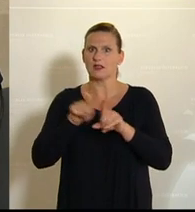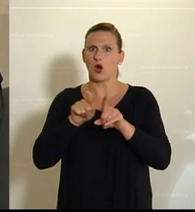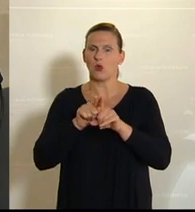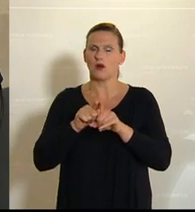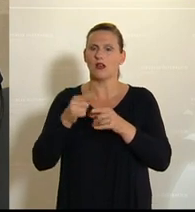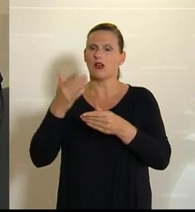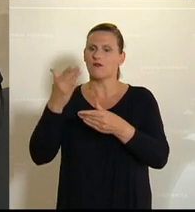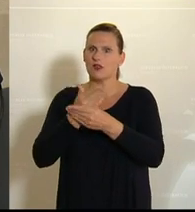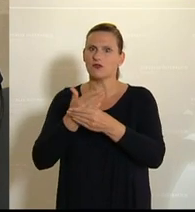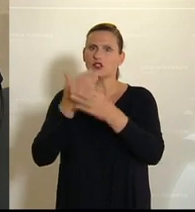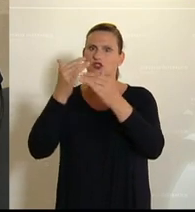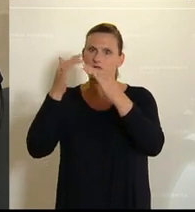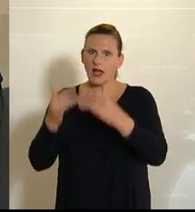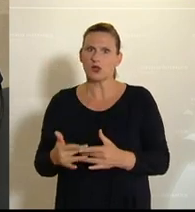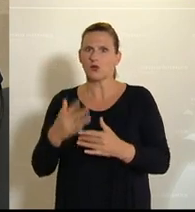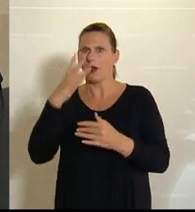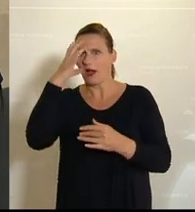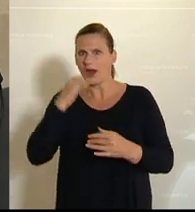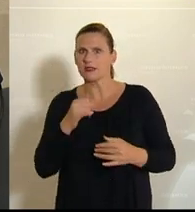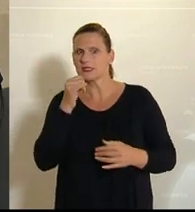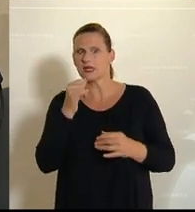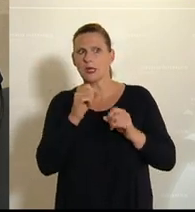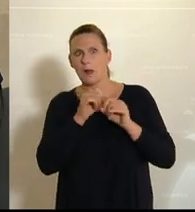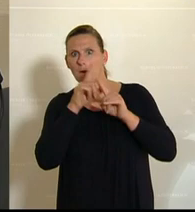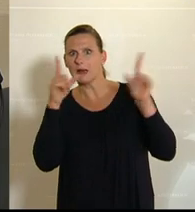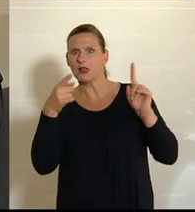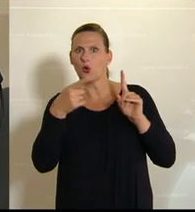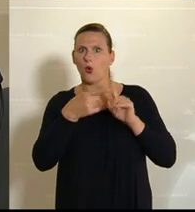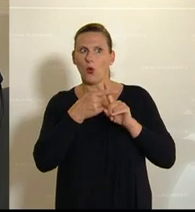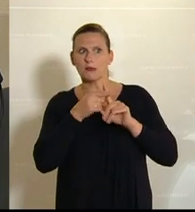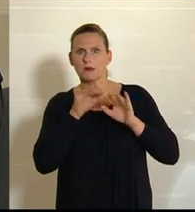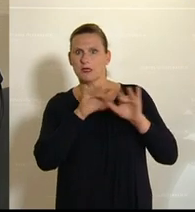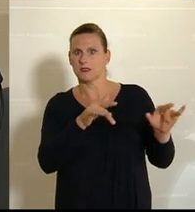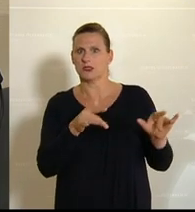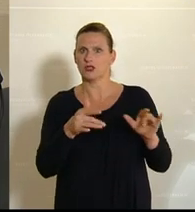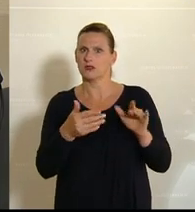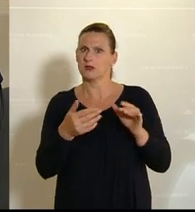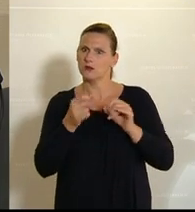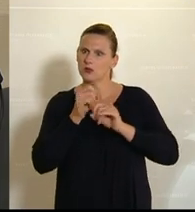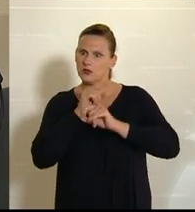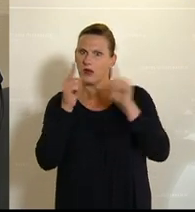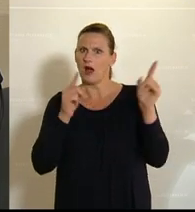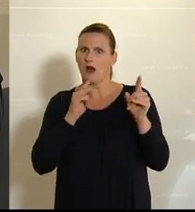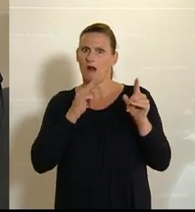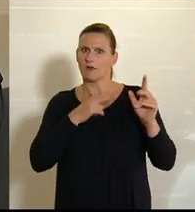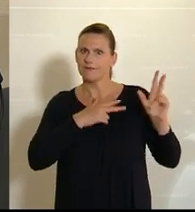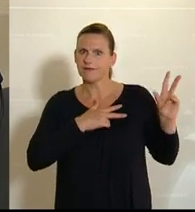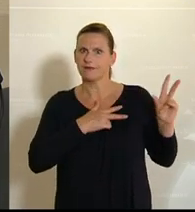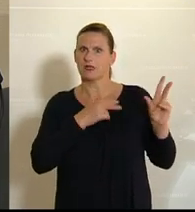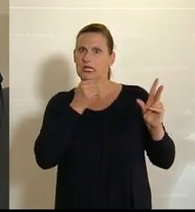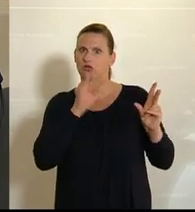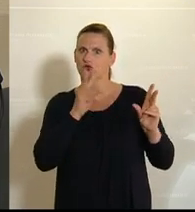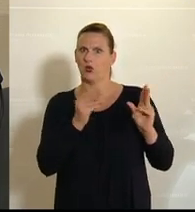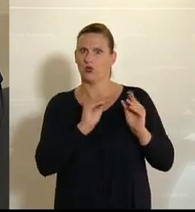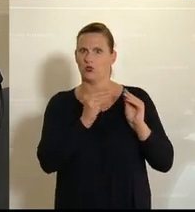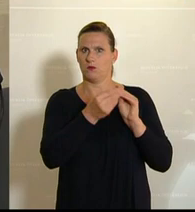seriös gemacht ist und nicht, wenn ein optimistisches Bild vermittelt werden soll. Ein Kassasturz muss her, wenn er realistisch ist und nicht geschönt